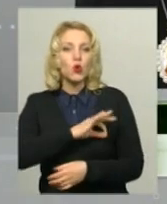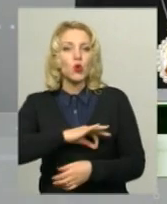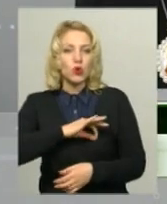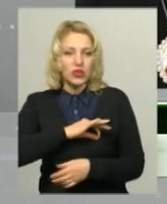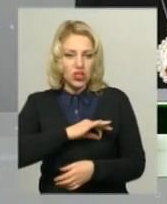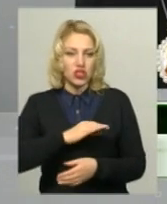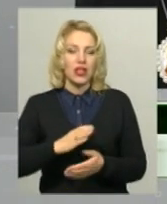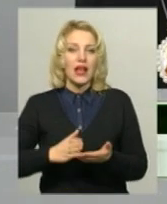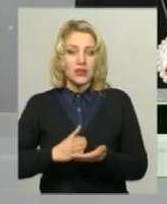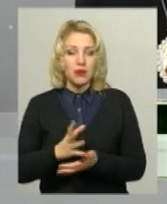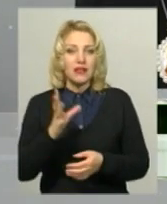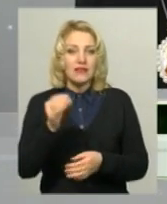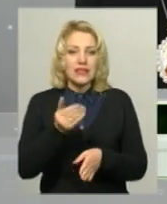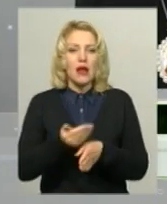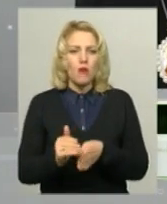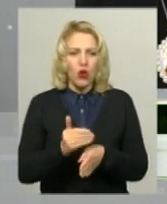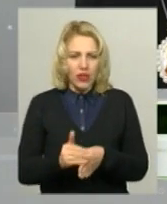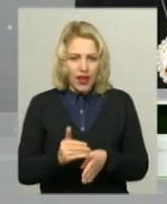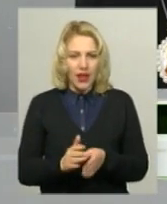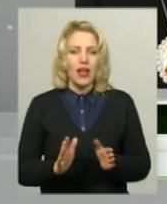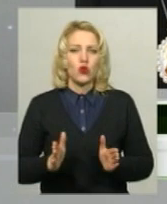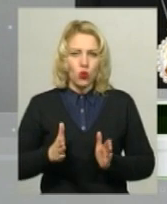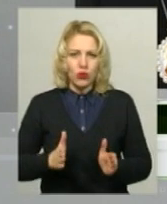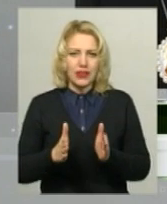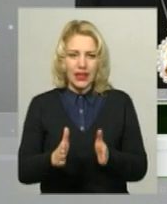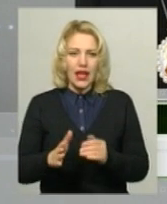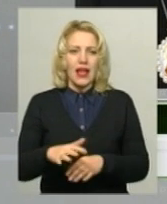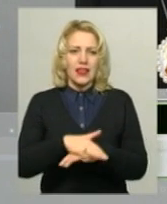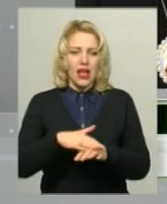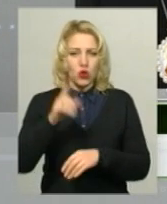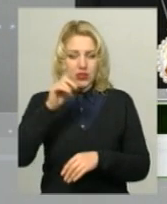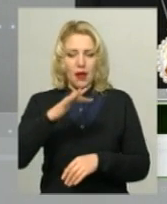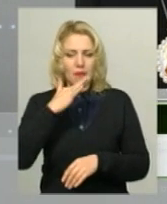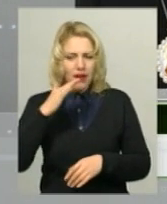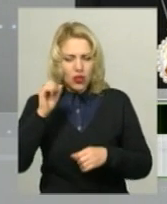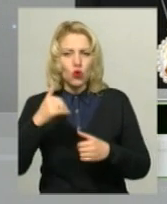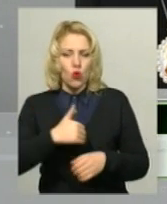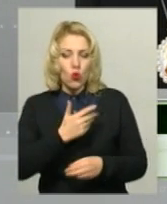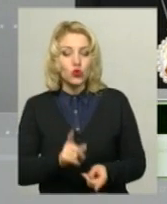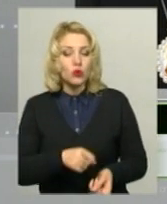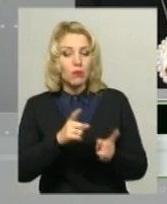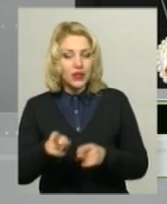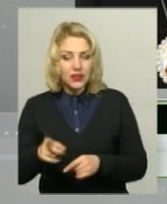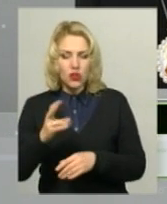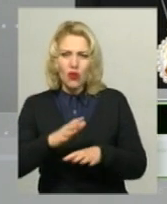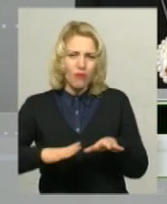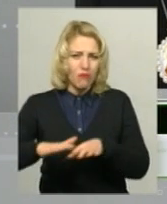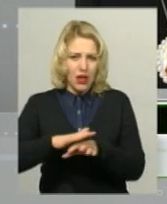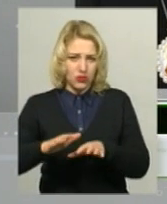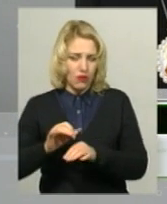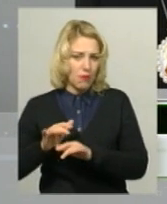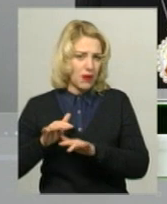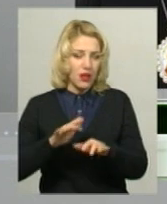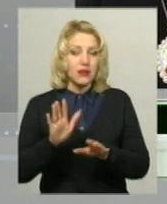потихеньку йде. Народ знає, що іще є багато переходів. Але поки не говоримо, тому що коли люди самі вже